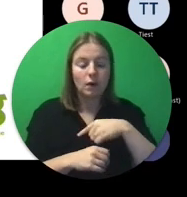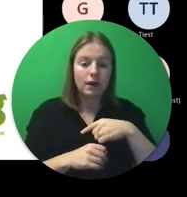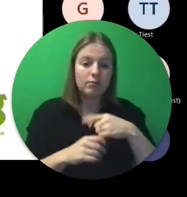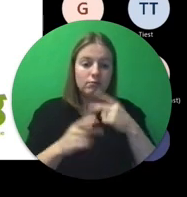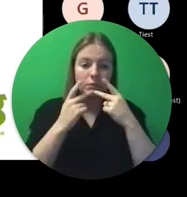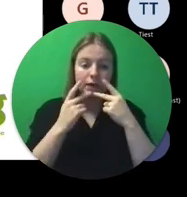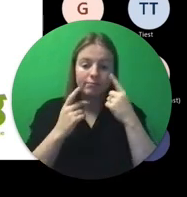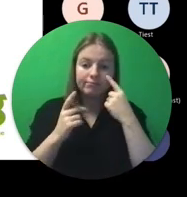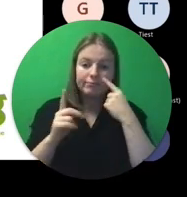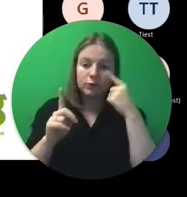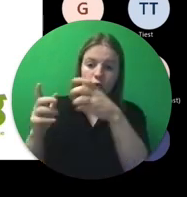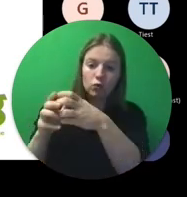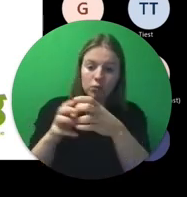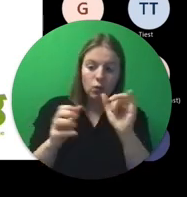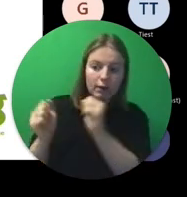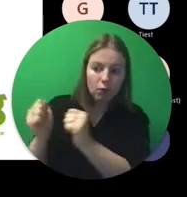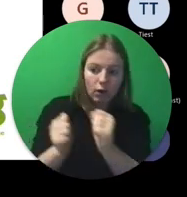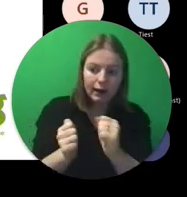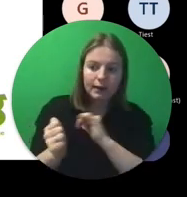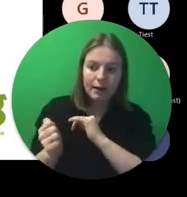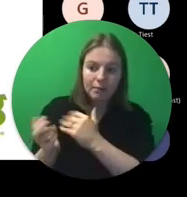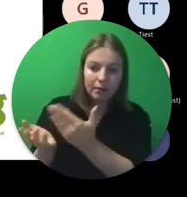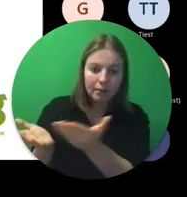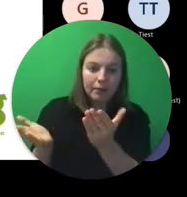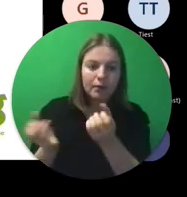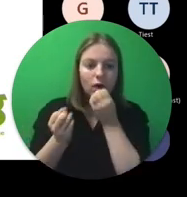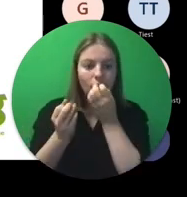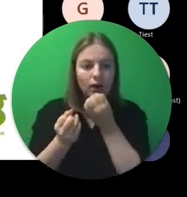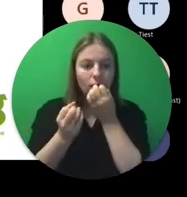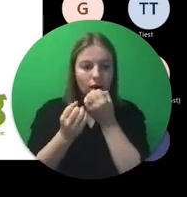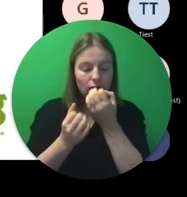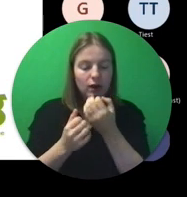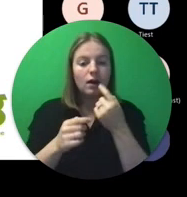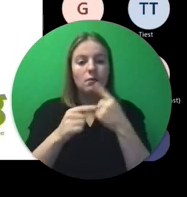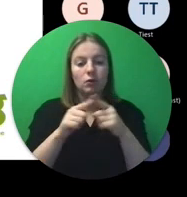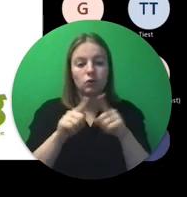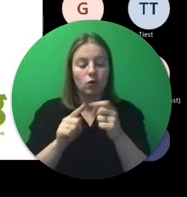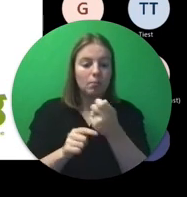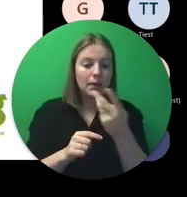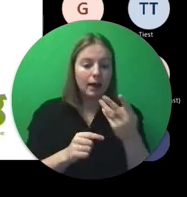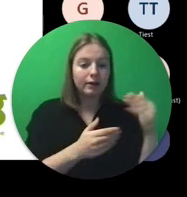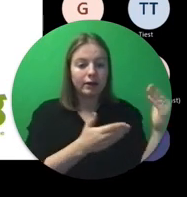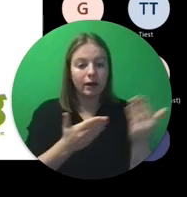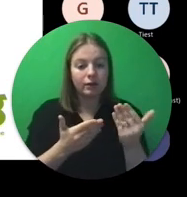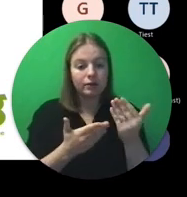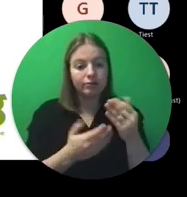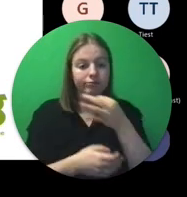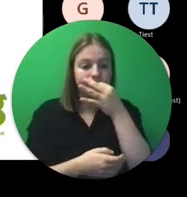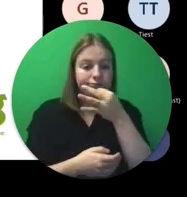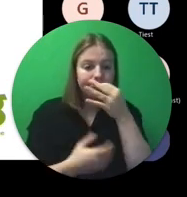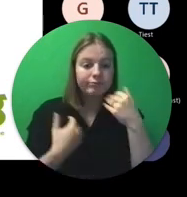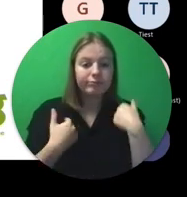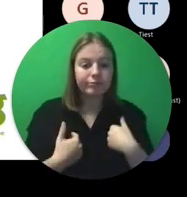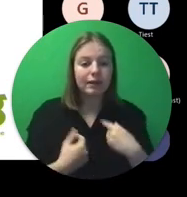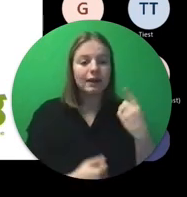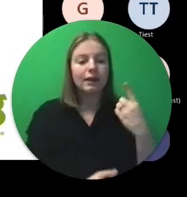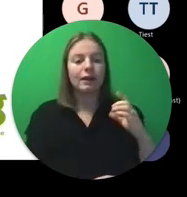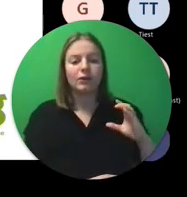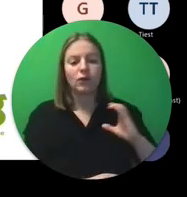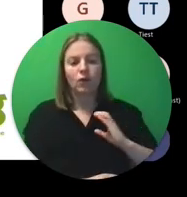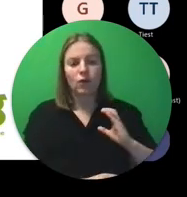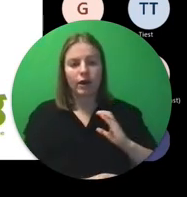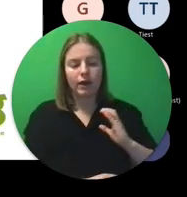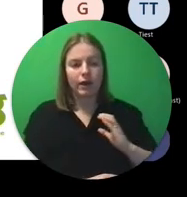doelgroep gaan bekijken. En we hebben ook een aantal gastsprekers. Eén collega